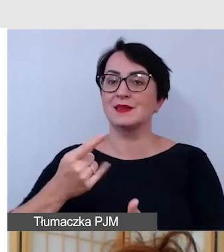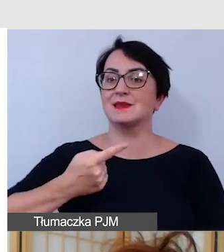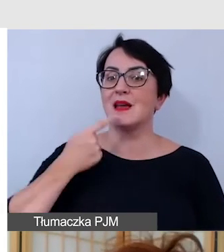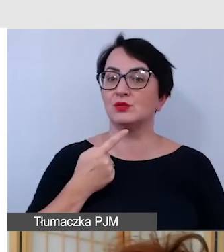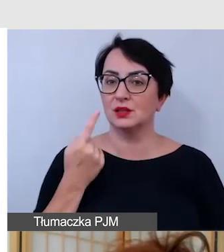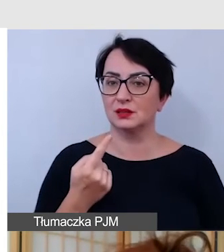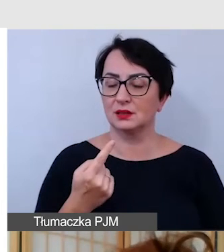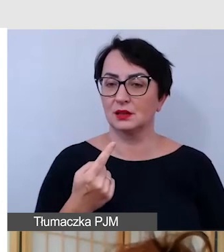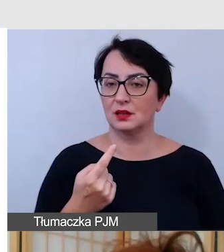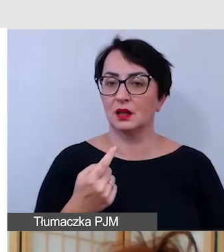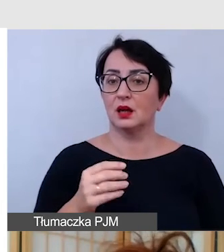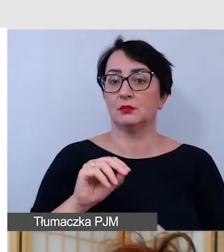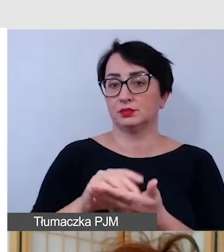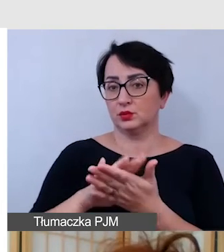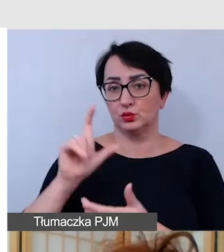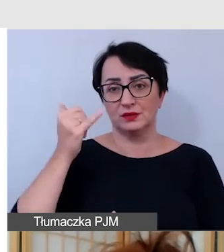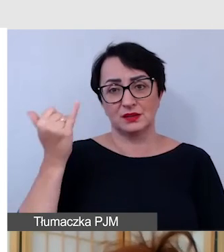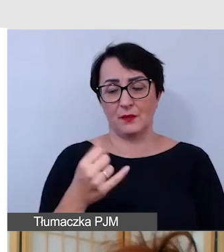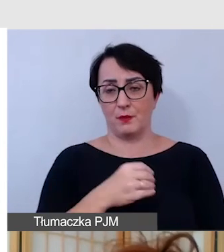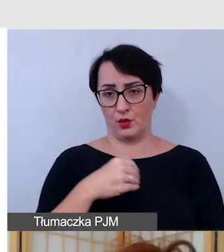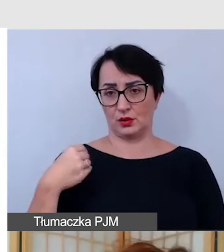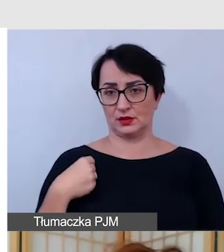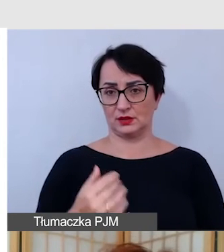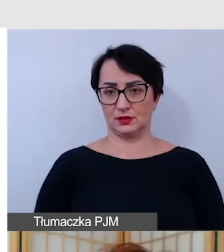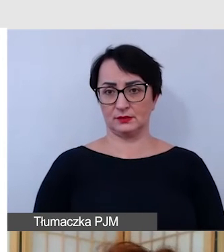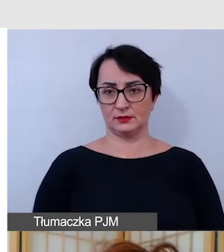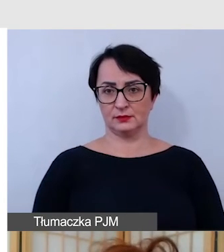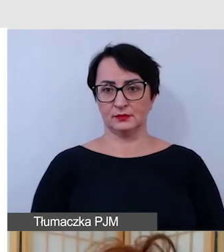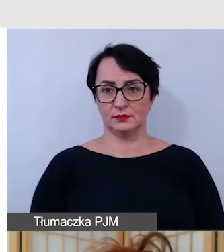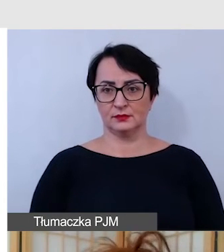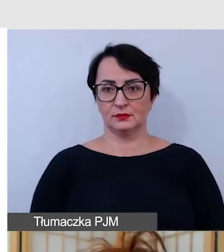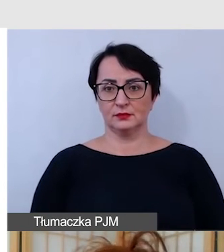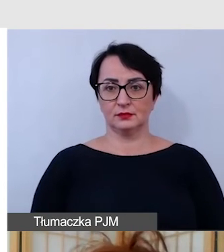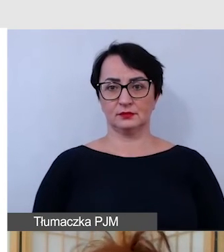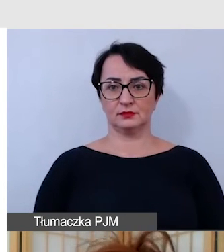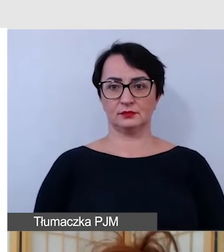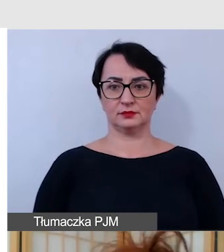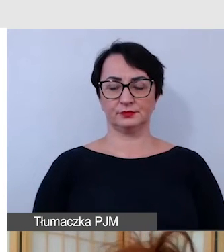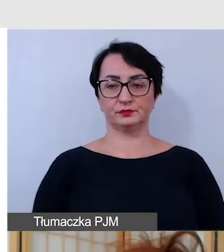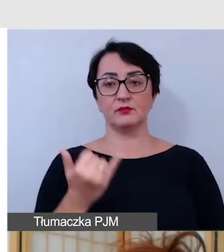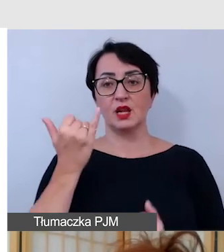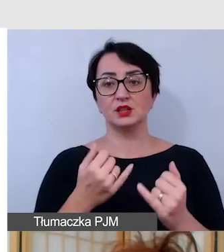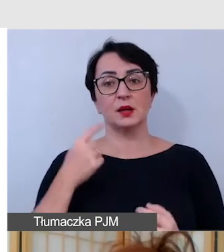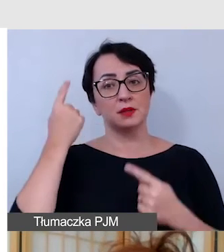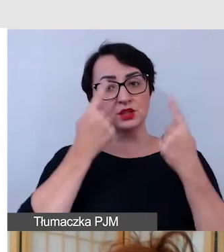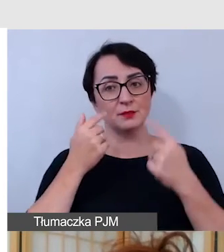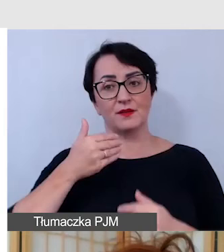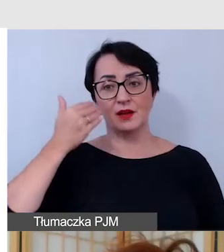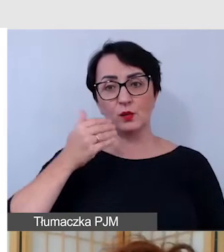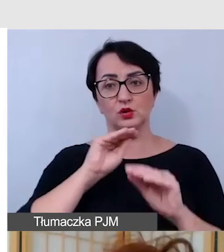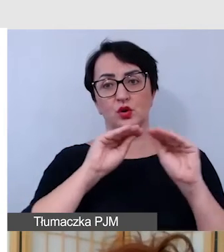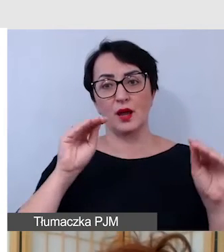całej strony, który jest przede wszystkim w języku polskim, jeżeli myślimy tutaj o wykładach czy szkoleniach organizowanych w Polsce.